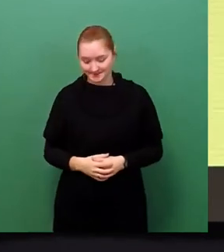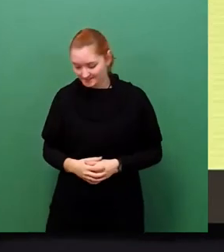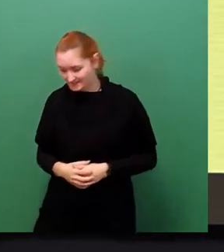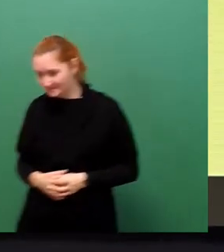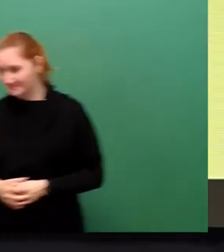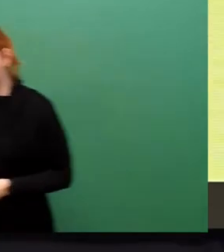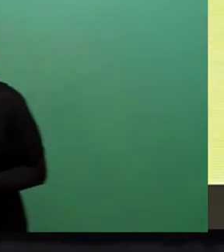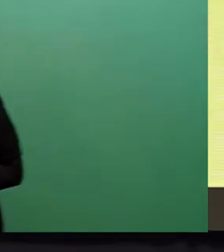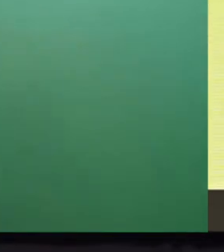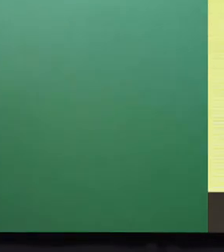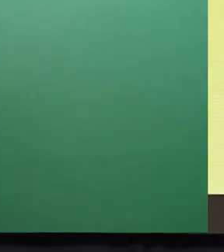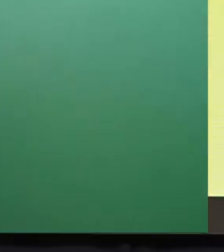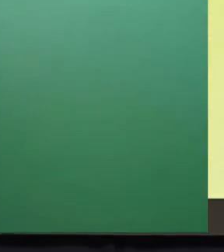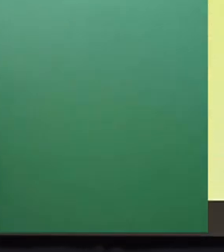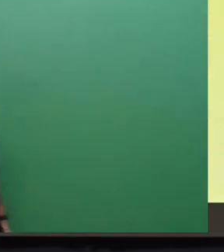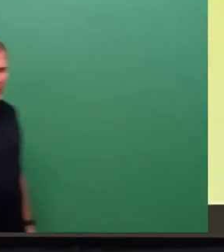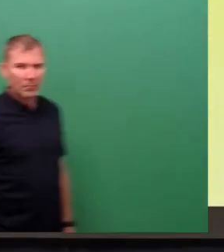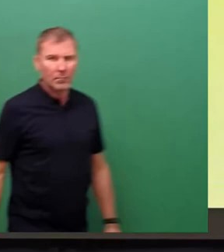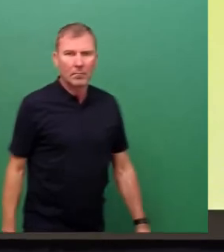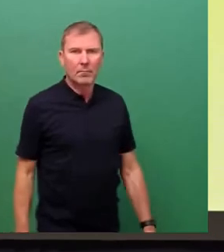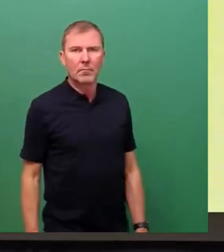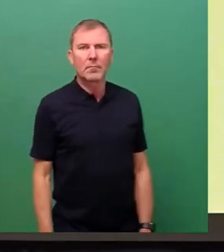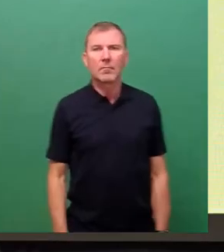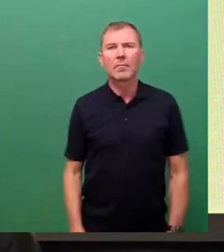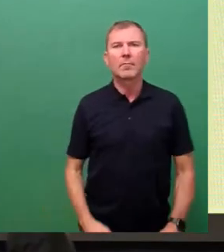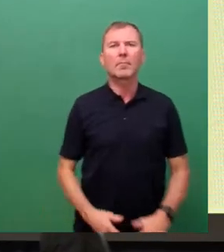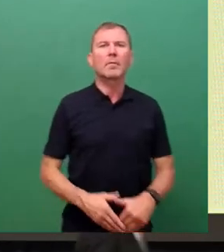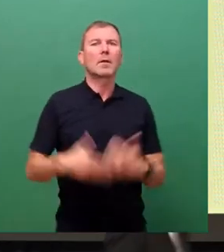Applaus So, damit ist der Tagesordnungspunkt 3, aktuelle Sturz.